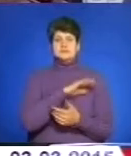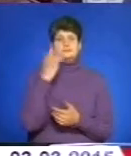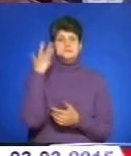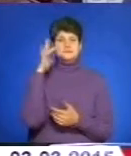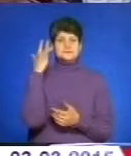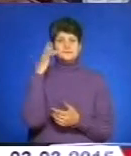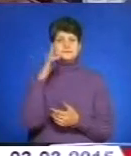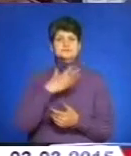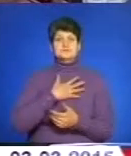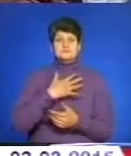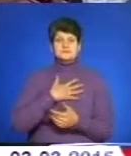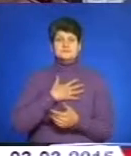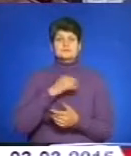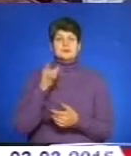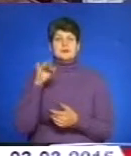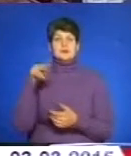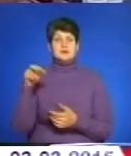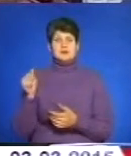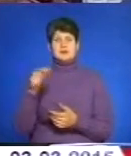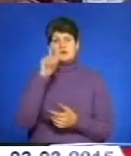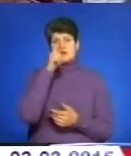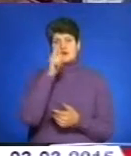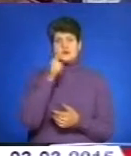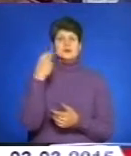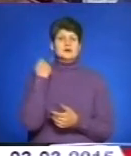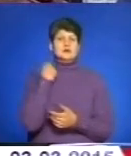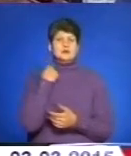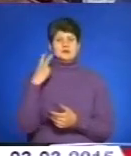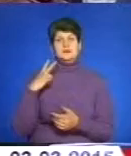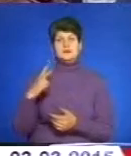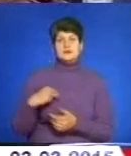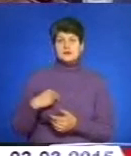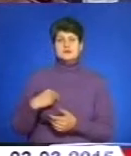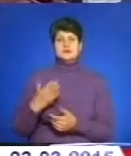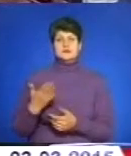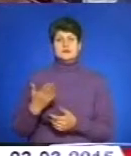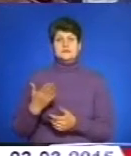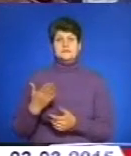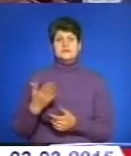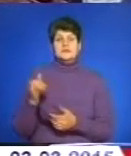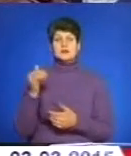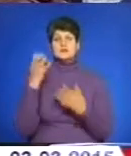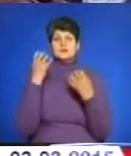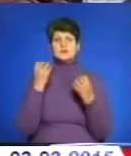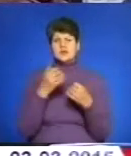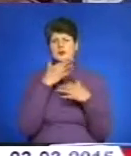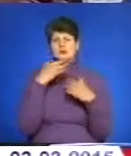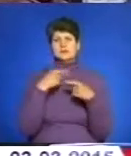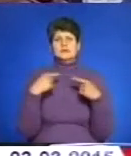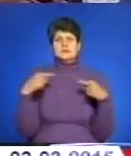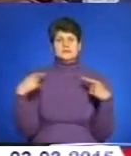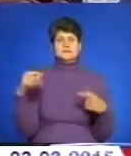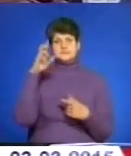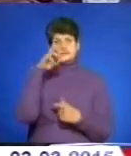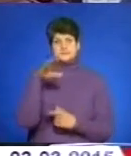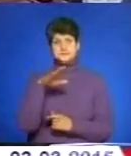Америки, Канада, Ірландія, Греція, Англія, Франція. Тобто і ще ряд країн, які нам